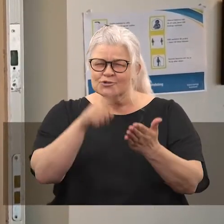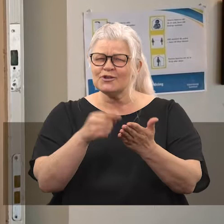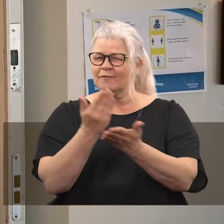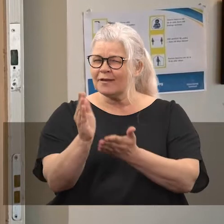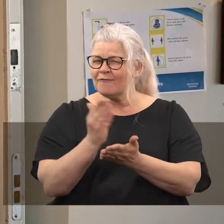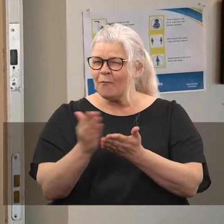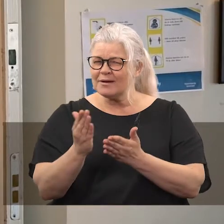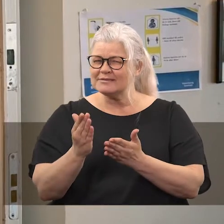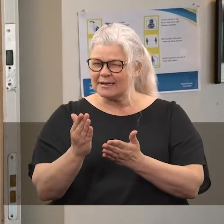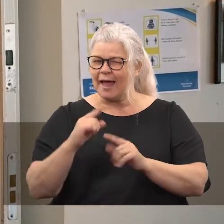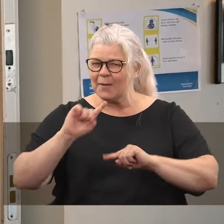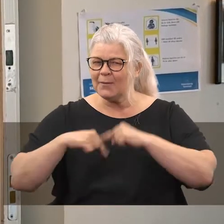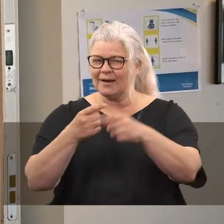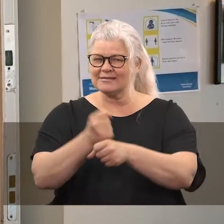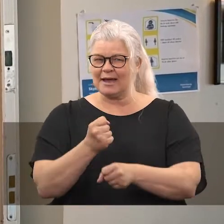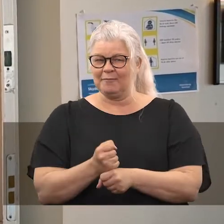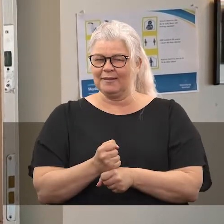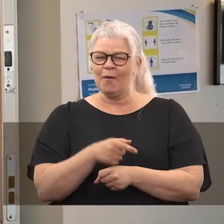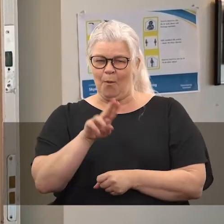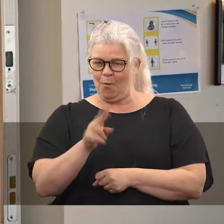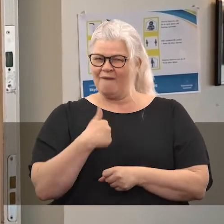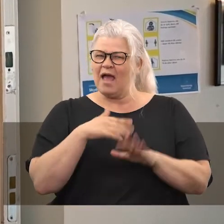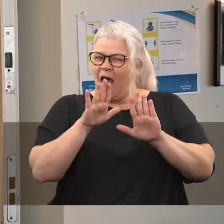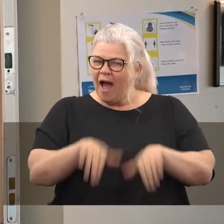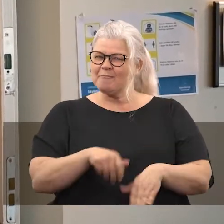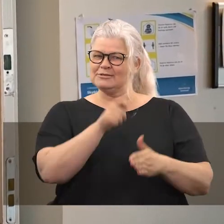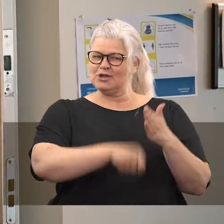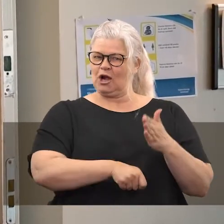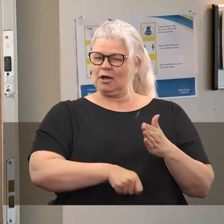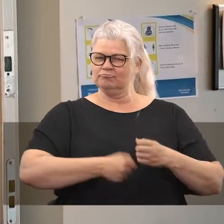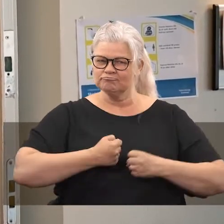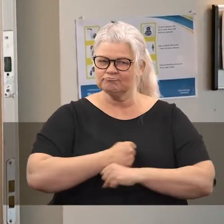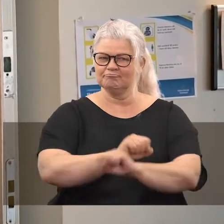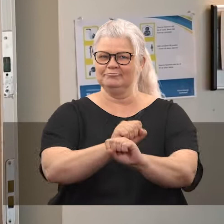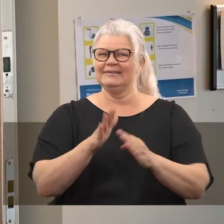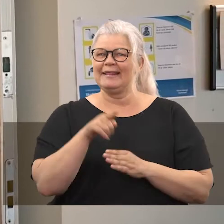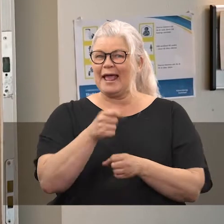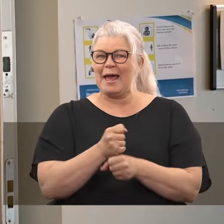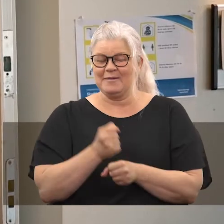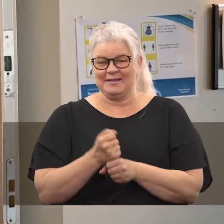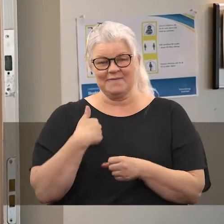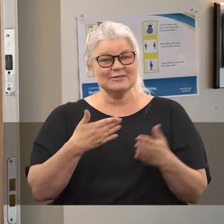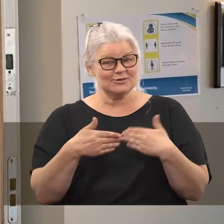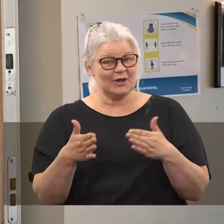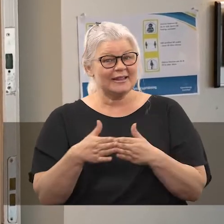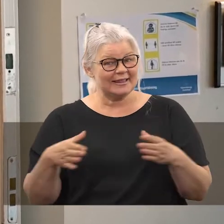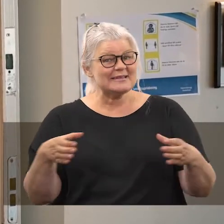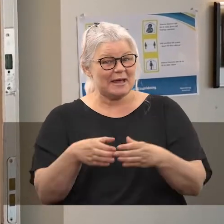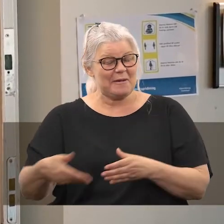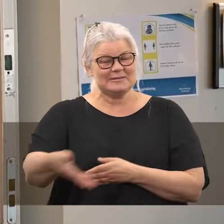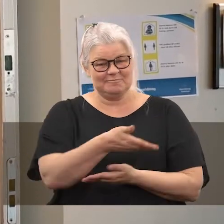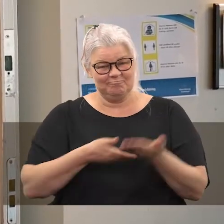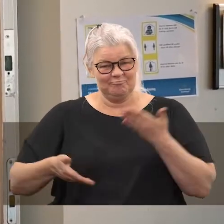för att fortsätta utvecklingsarbetet. Och det här är startskottet för det arbetet som vi ska göra